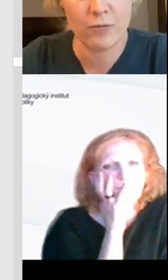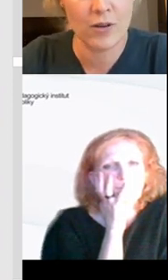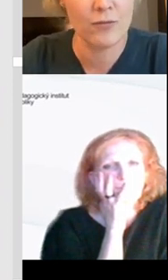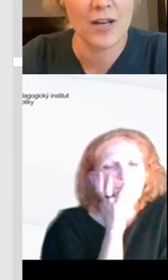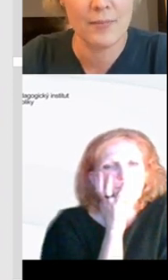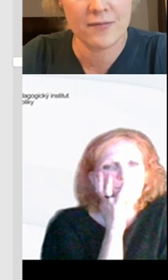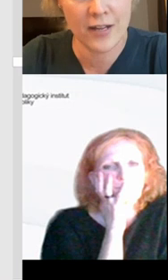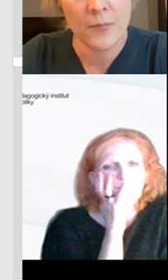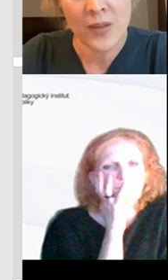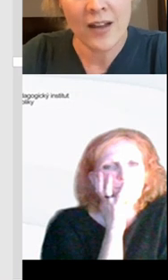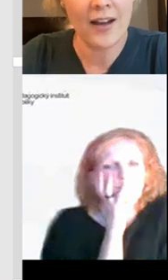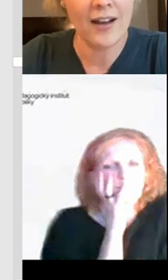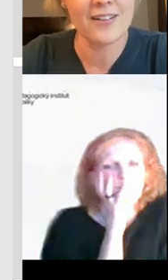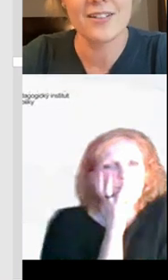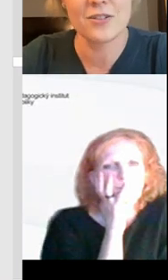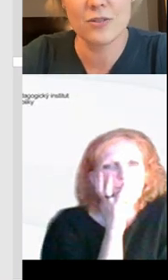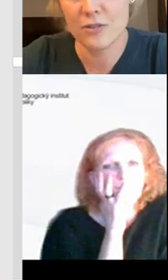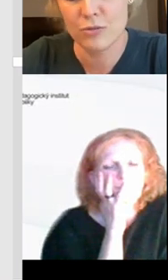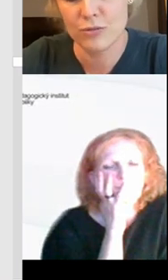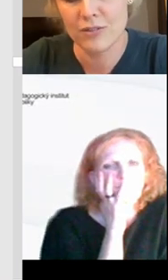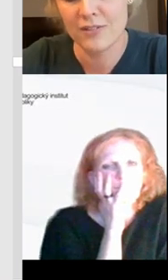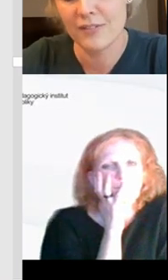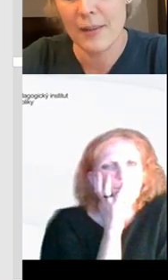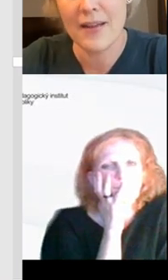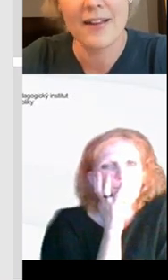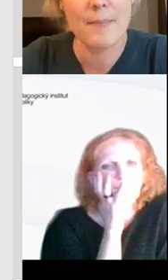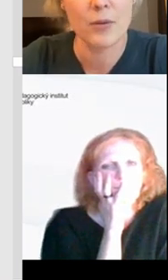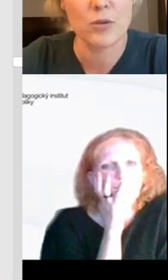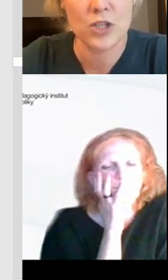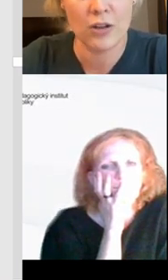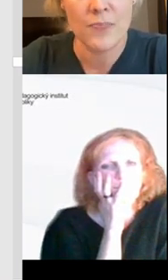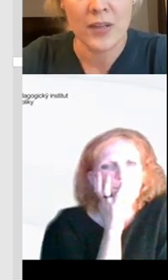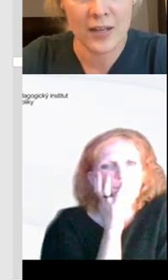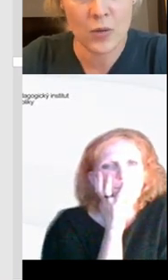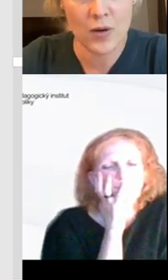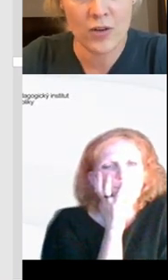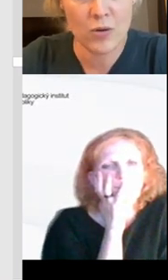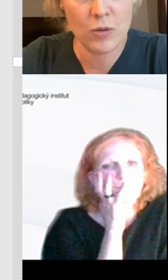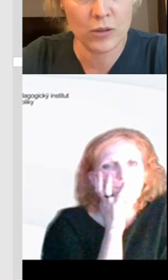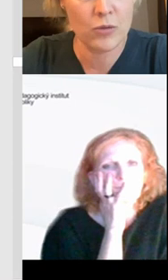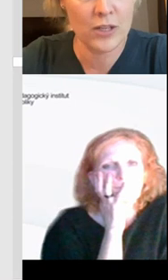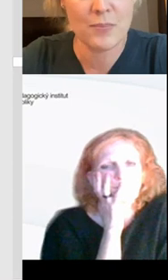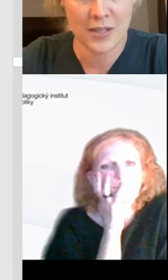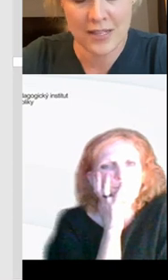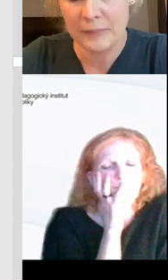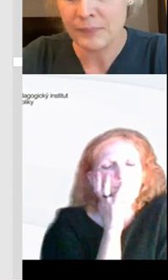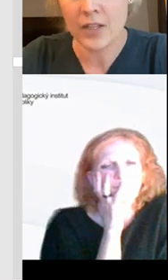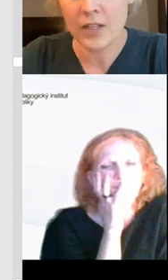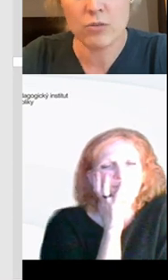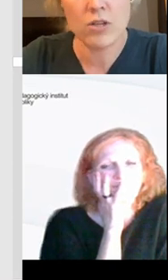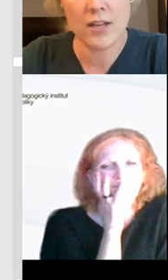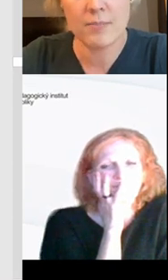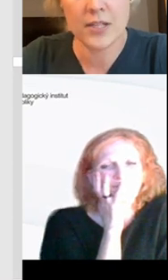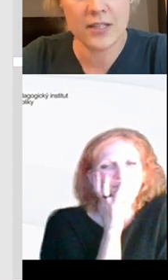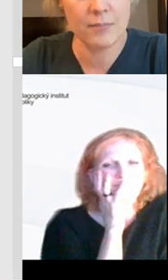propojovalo pravou a levou hemisféru a lépe procvičilo jemnou a hrubou motoriku, než je psaní.